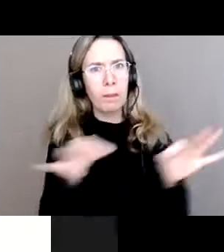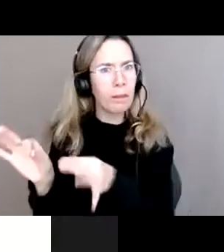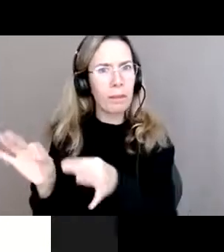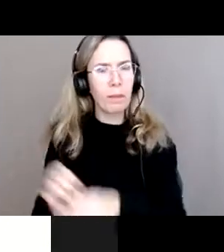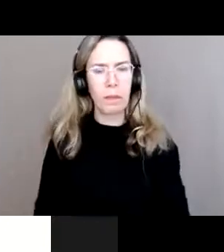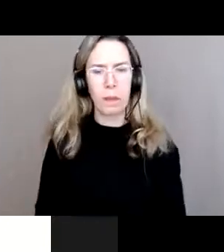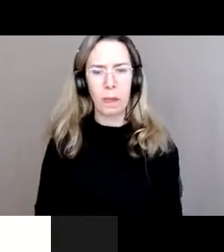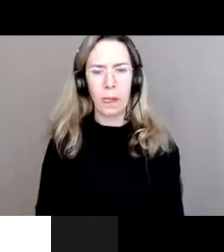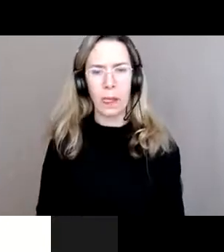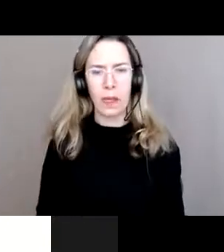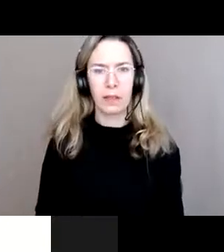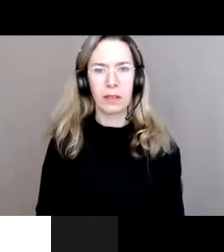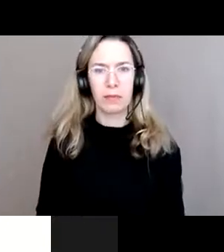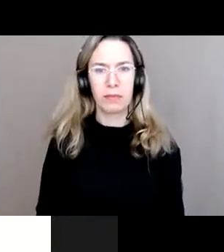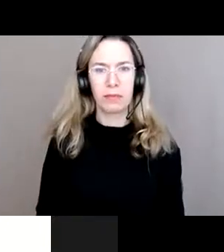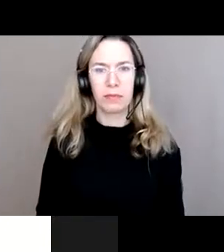lien soit accessible.